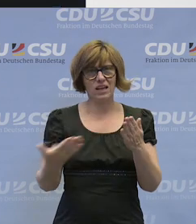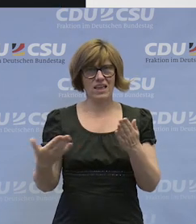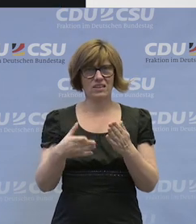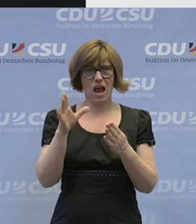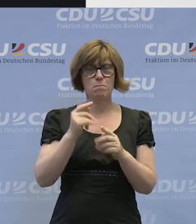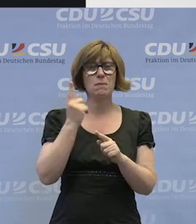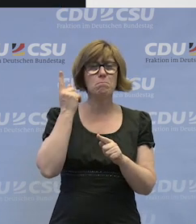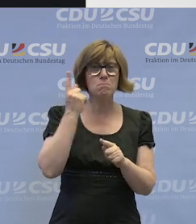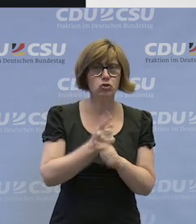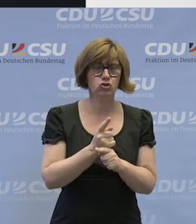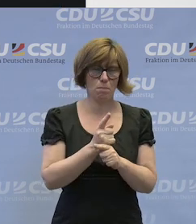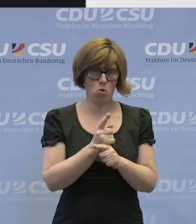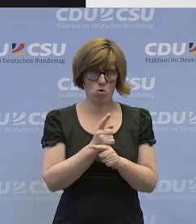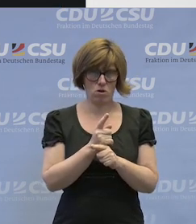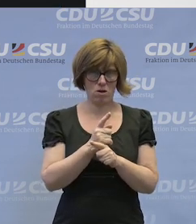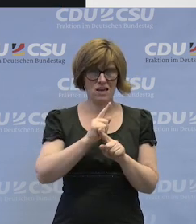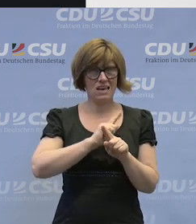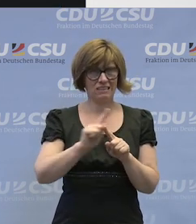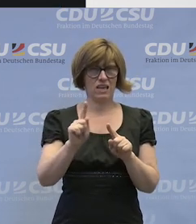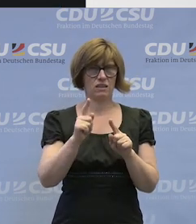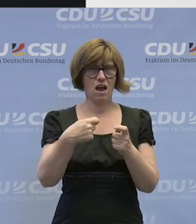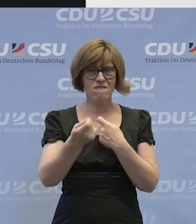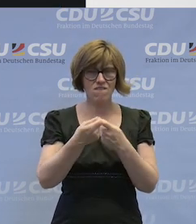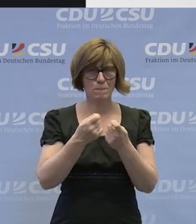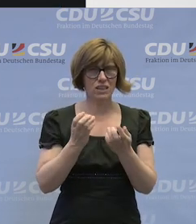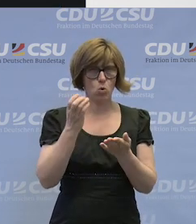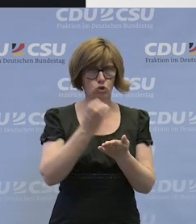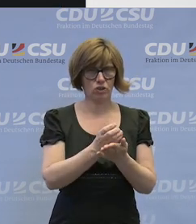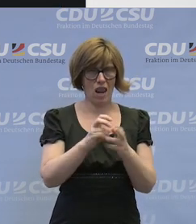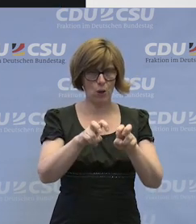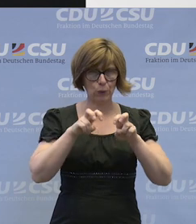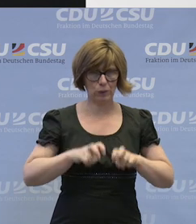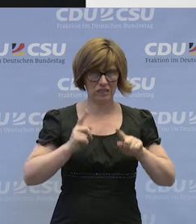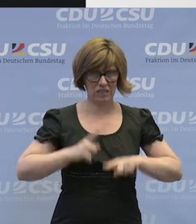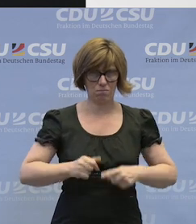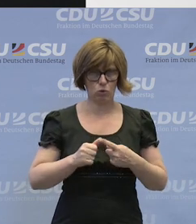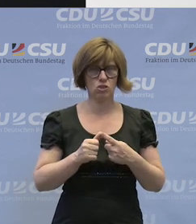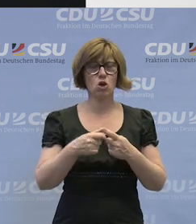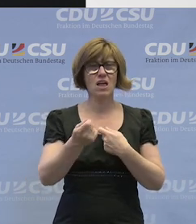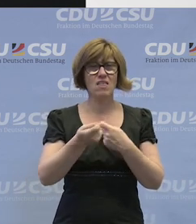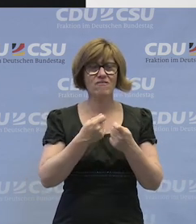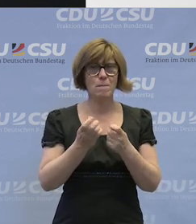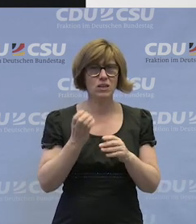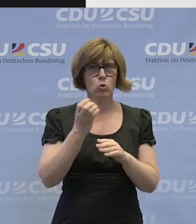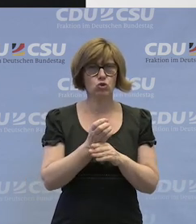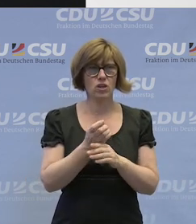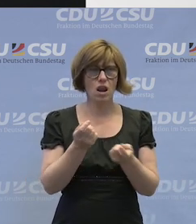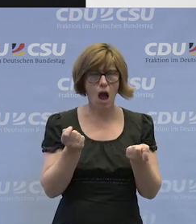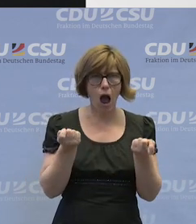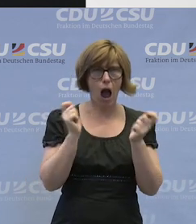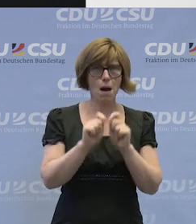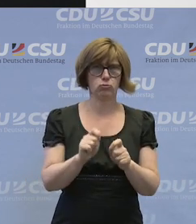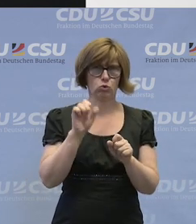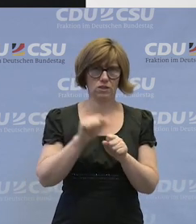Mitbestimmung nicht etwa die Vermittlungsstelle zu berücksichtigen ist, sondern die Vermittlungsstelle abschließend